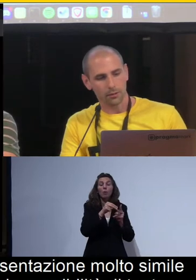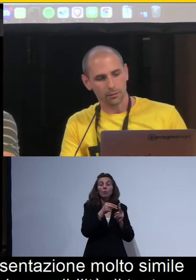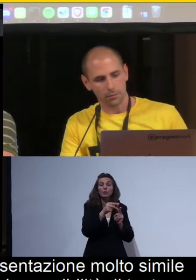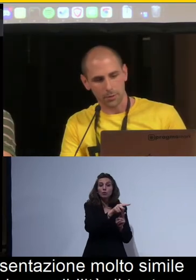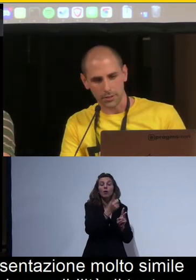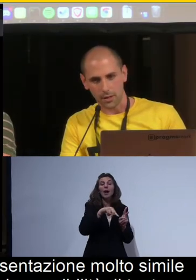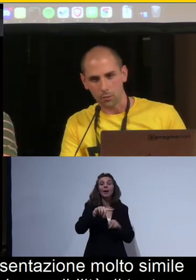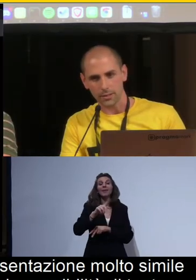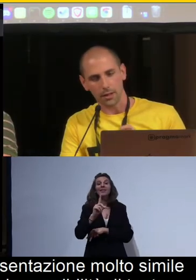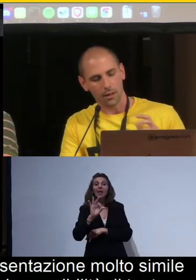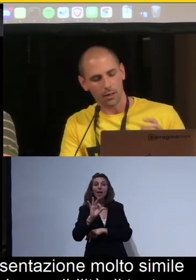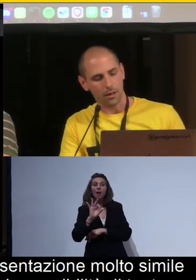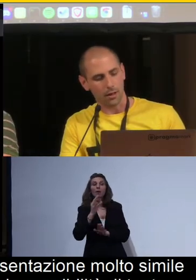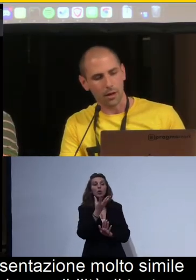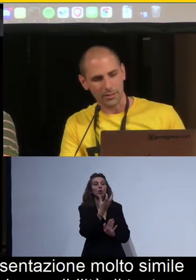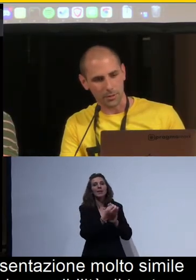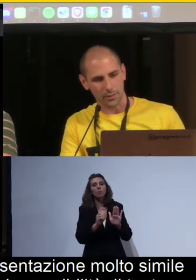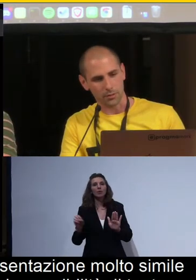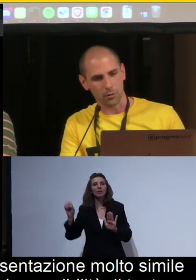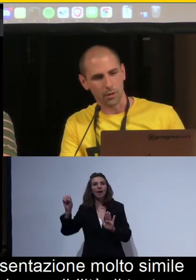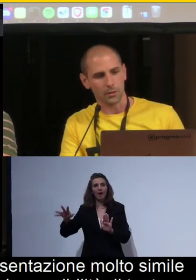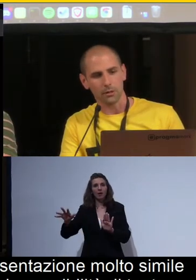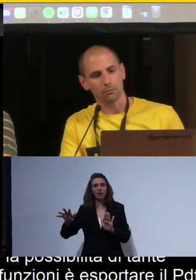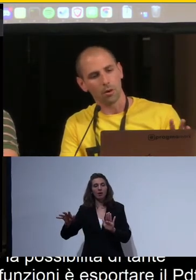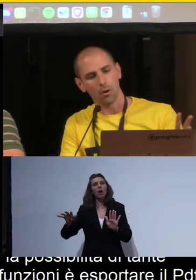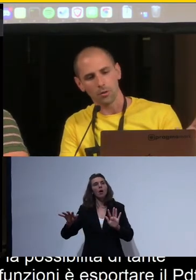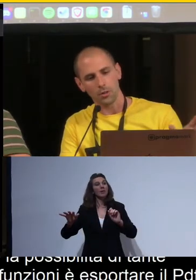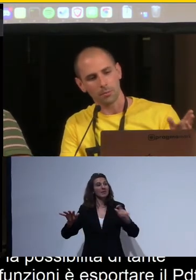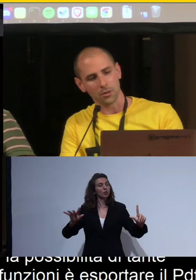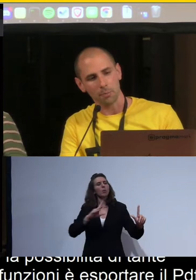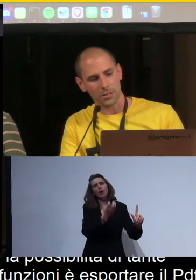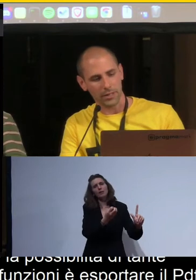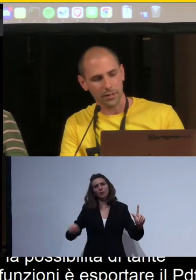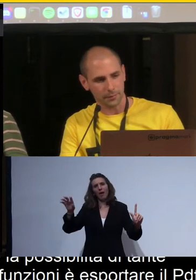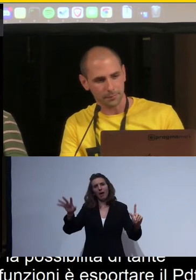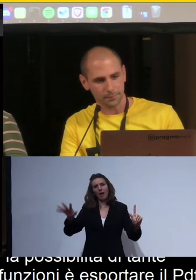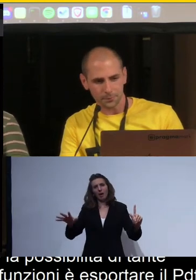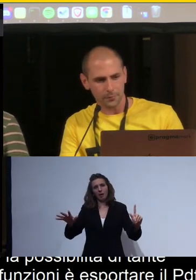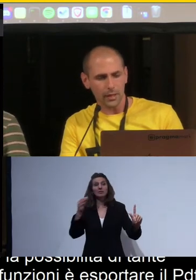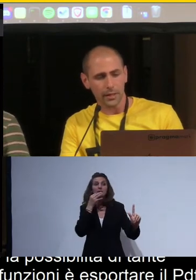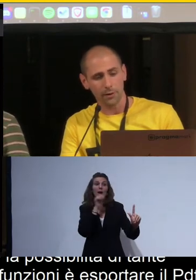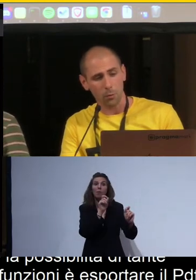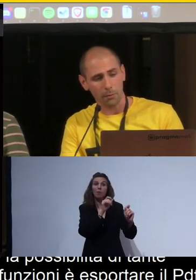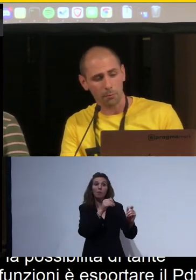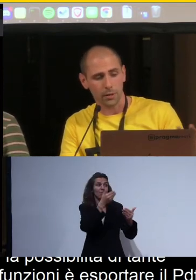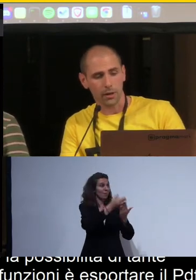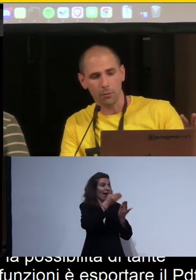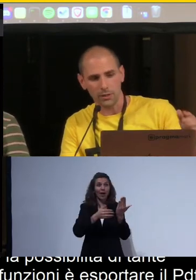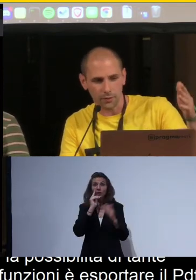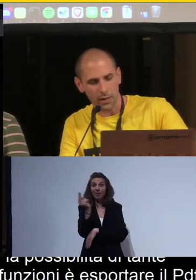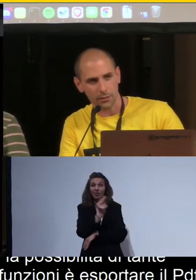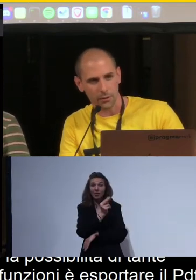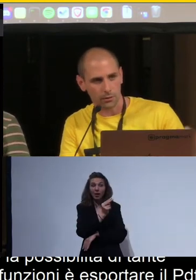questa presentazione. Quindi ogni pagina che vedete, che a livello web